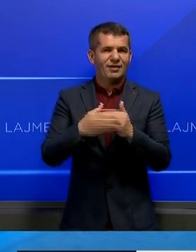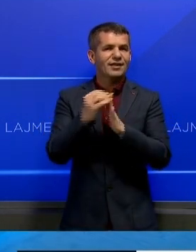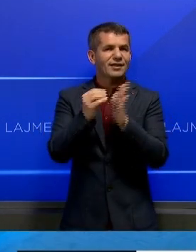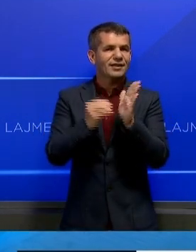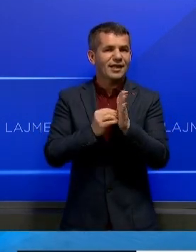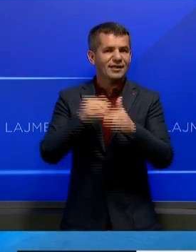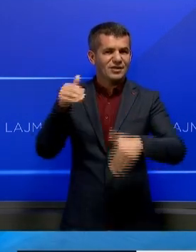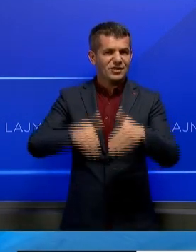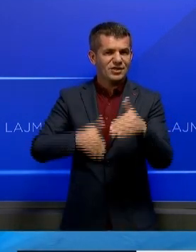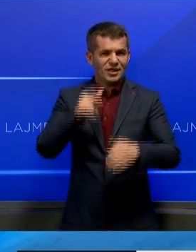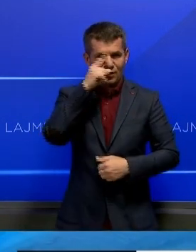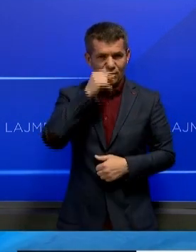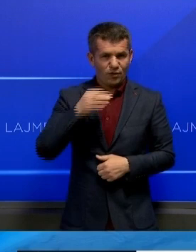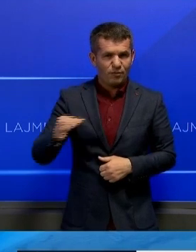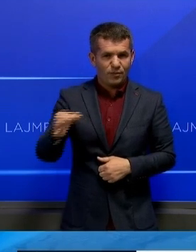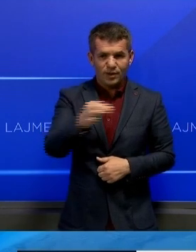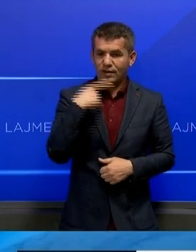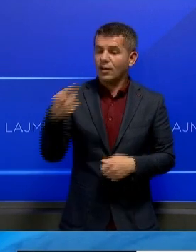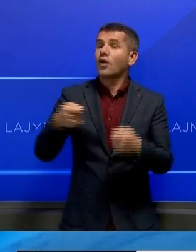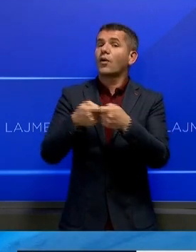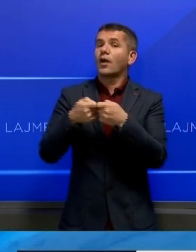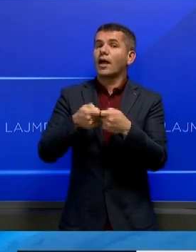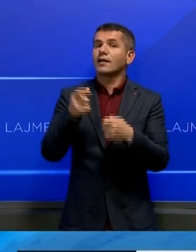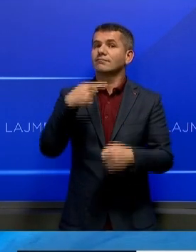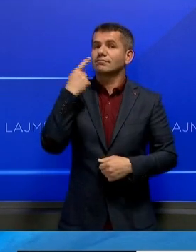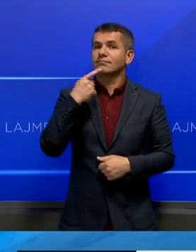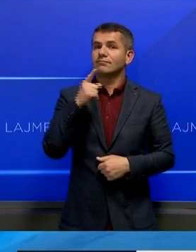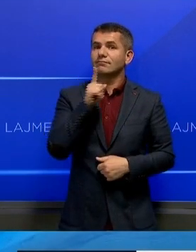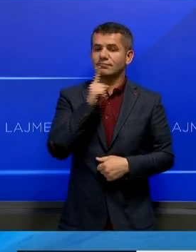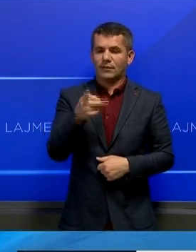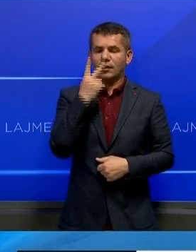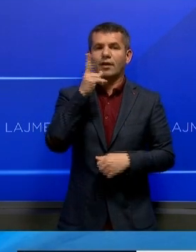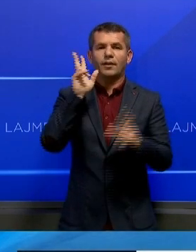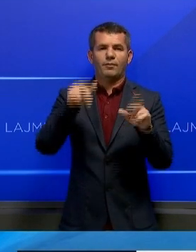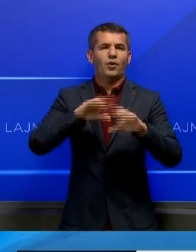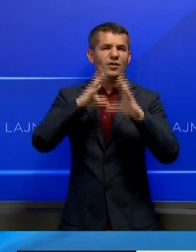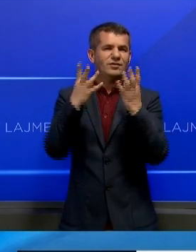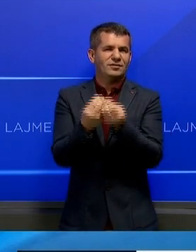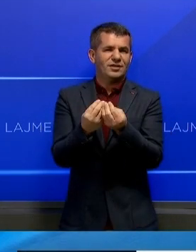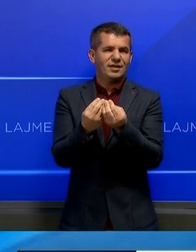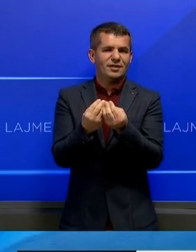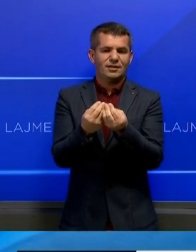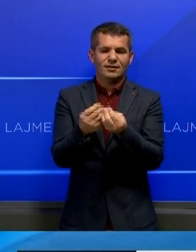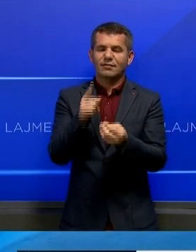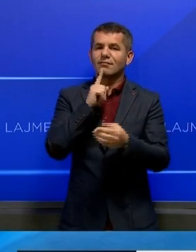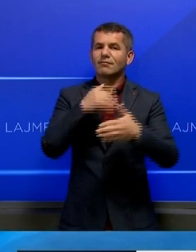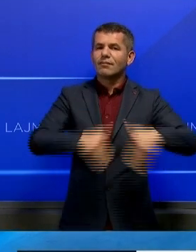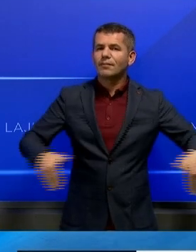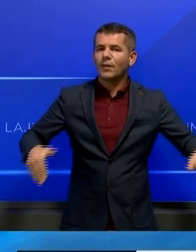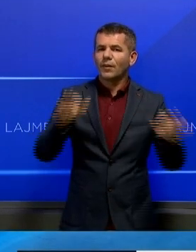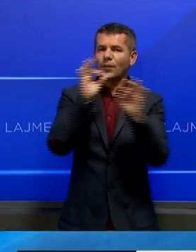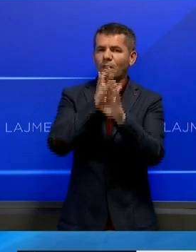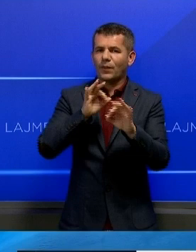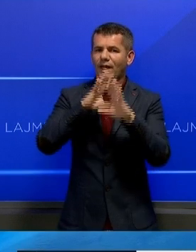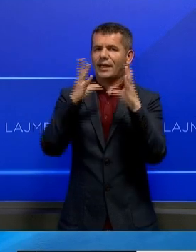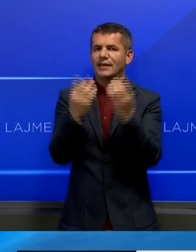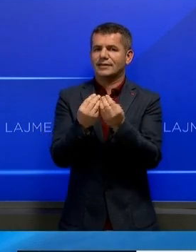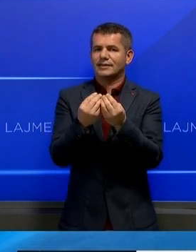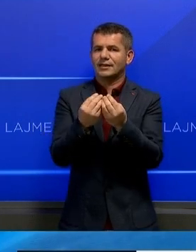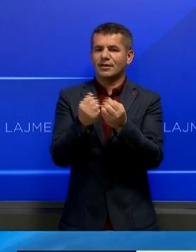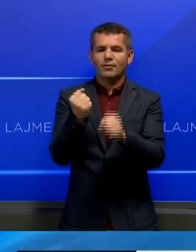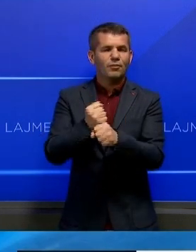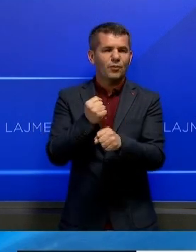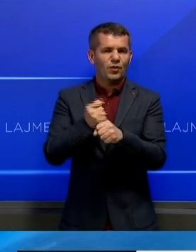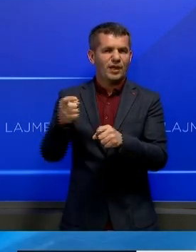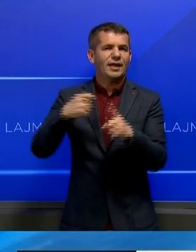doatës së zxedjeve lokale si pas këtyre organizatave për mbëndikim të drejt për drejt në pavarësin, integritetin dhe mbarvoajtjen e